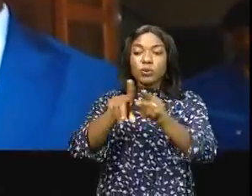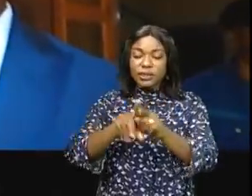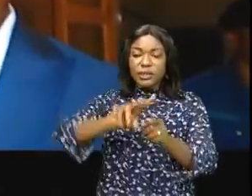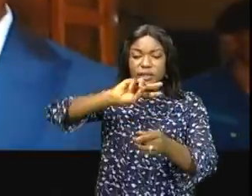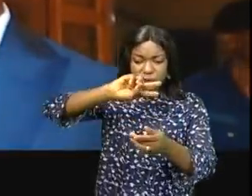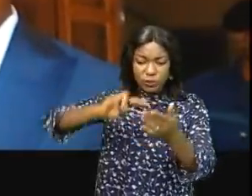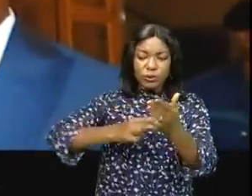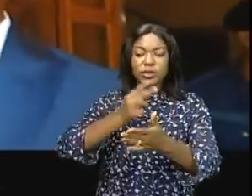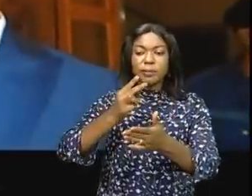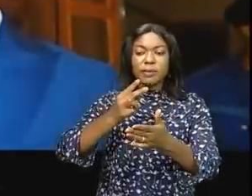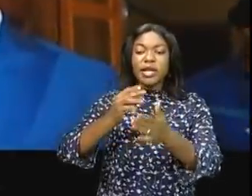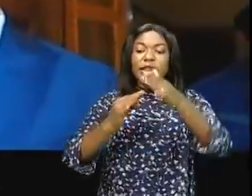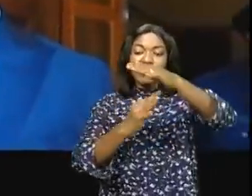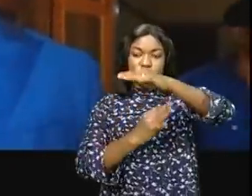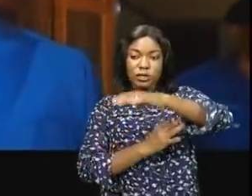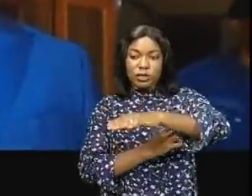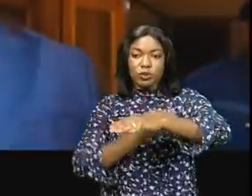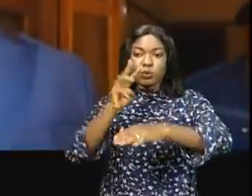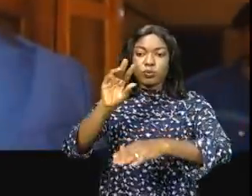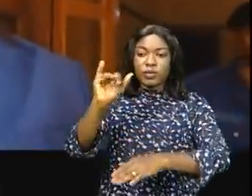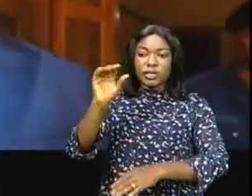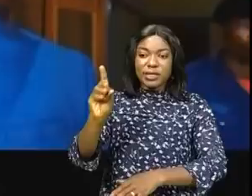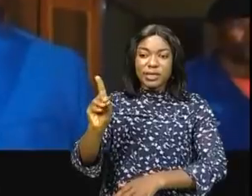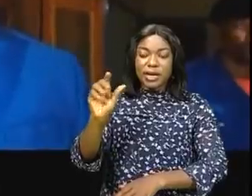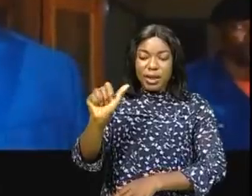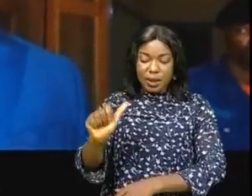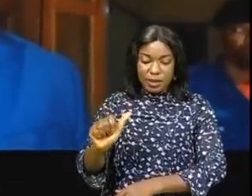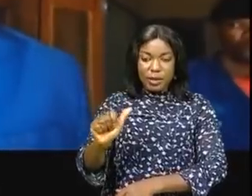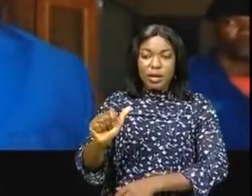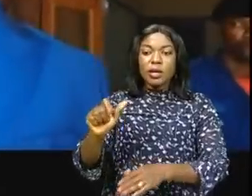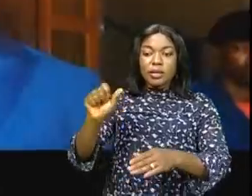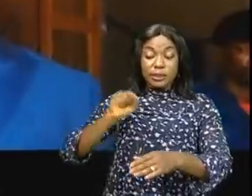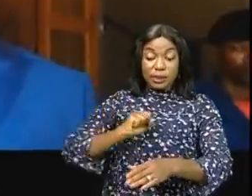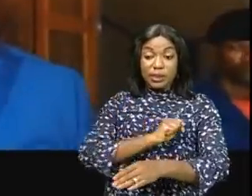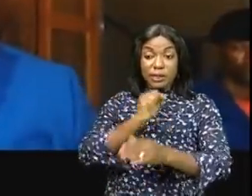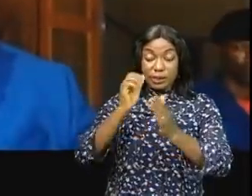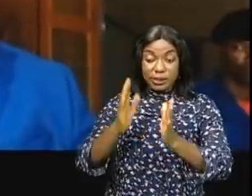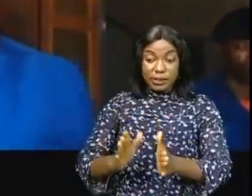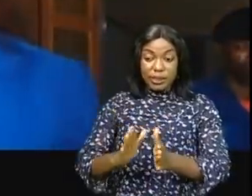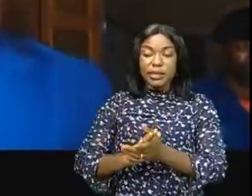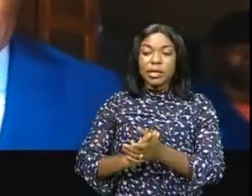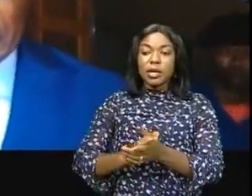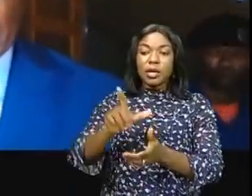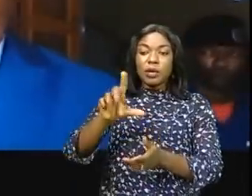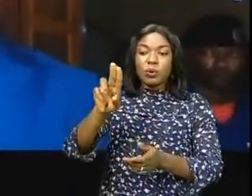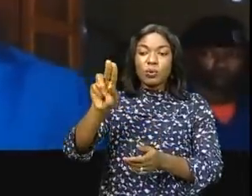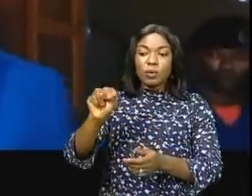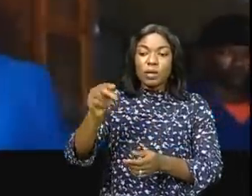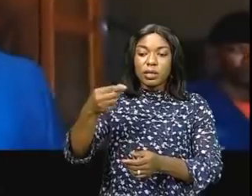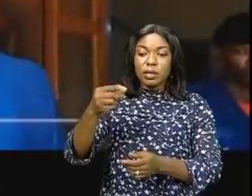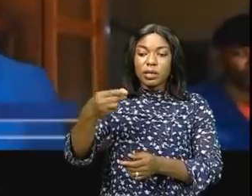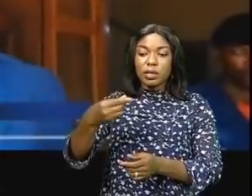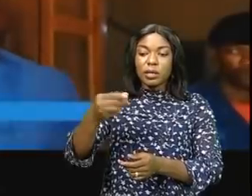manifeste aujourd'hui c'est la fondation Widal du sénateur Guy Luandou qui vient nous assister cette